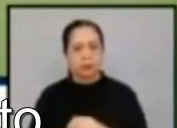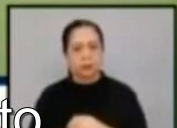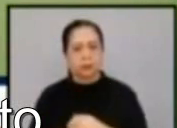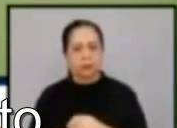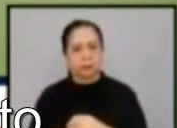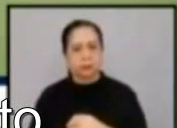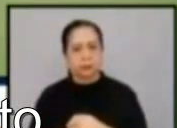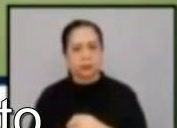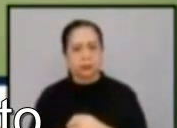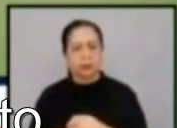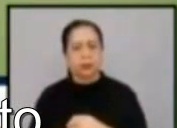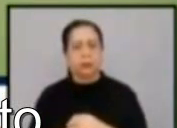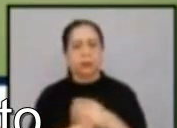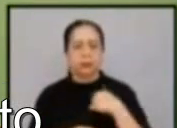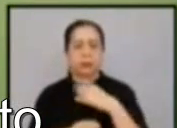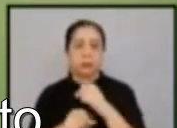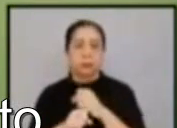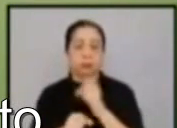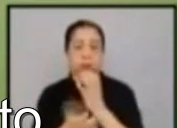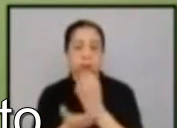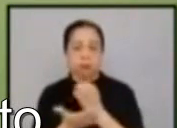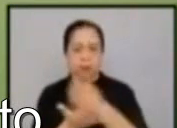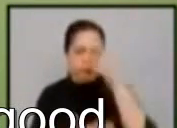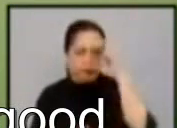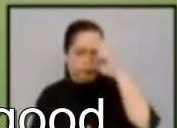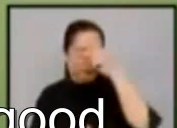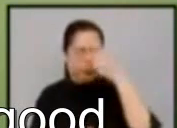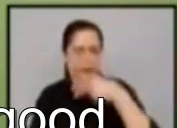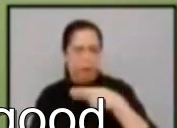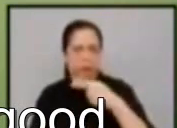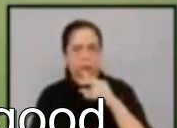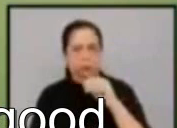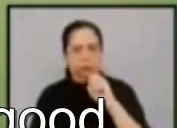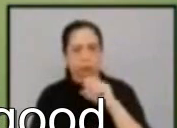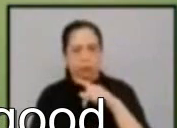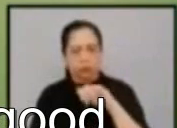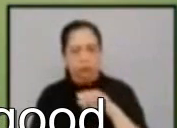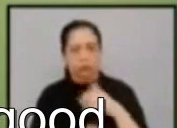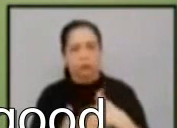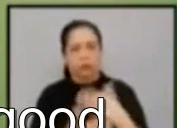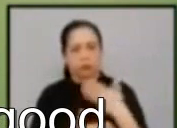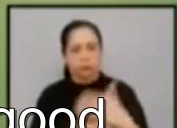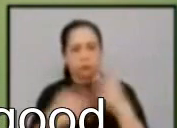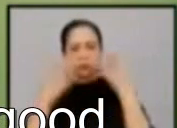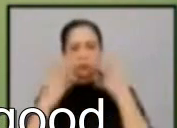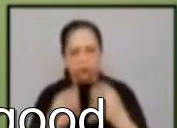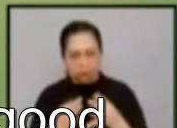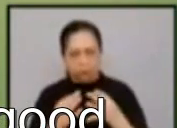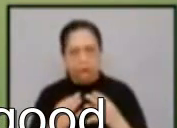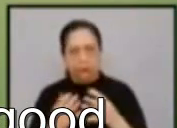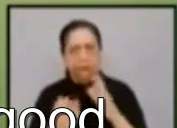philosophy and eventually after four years ay theology.